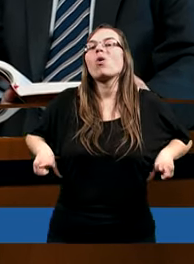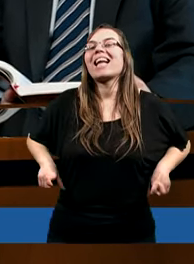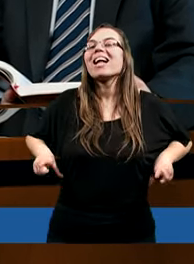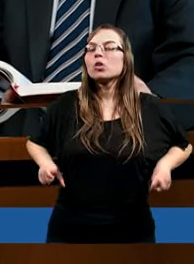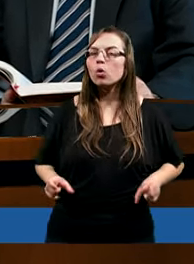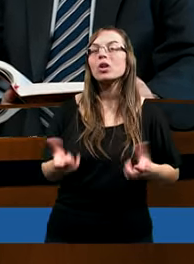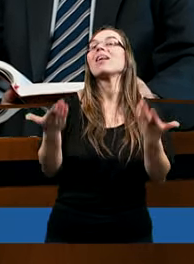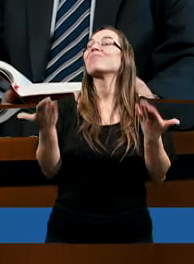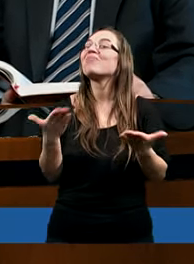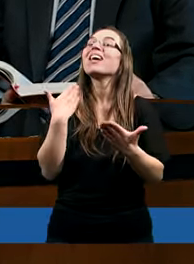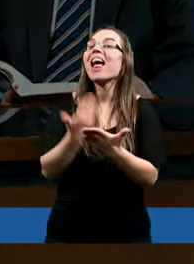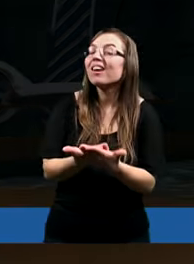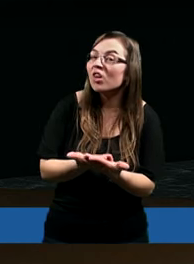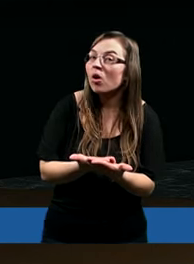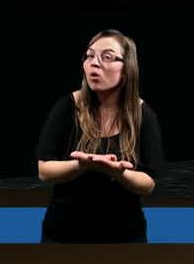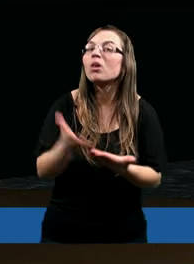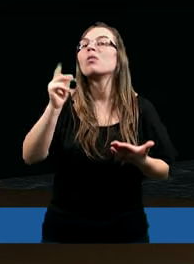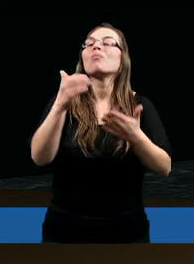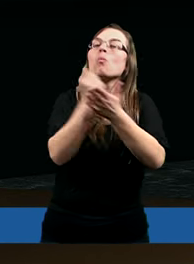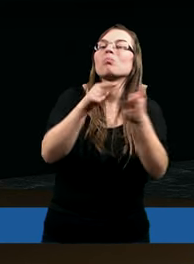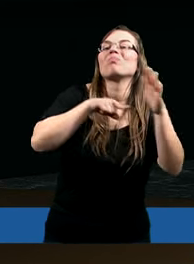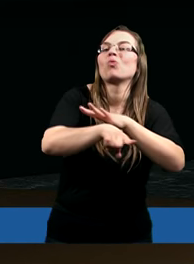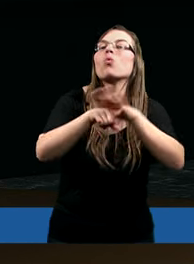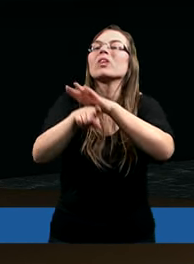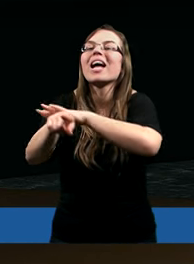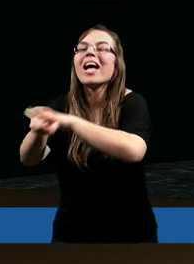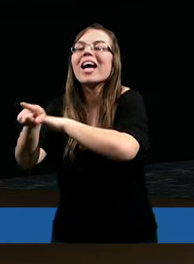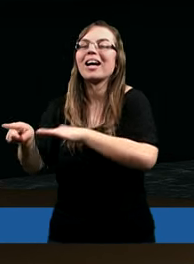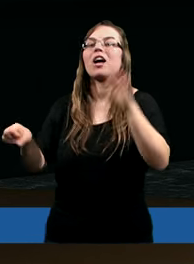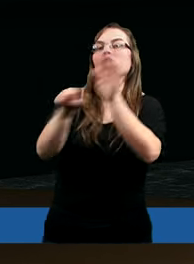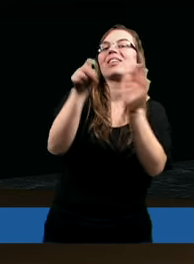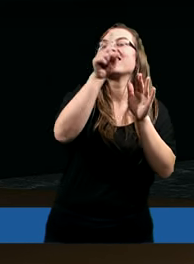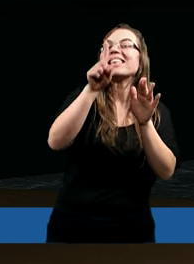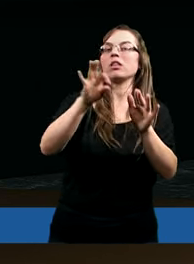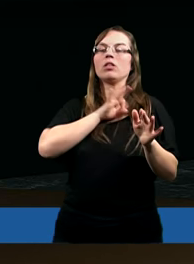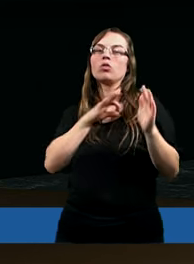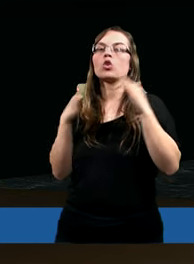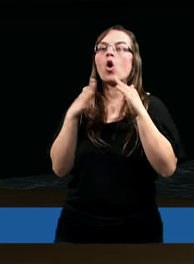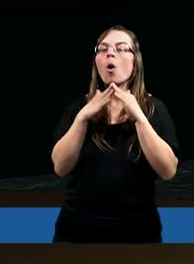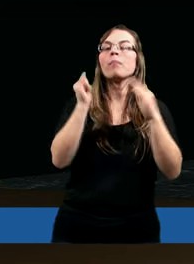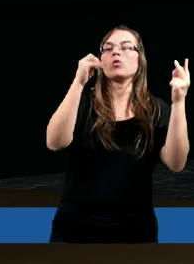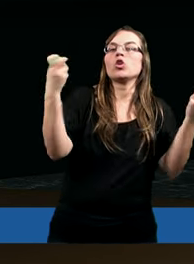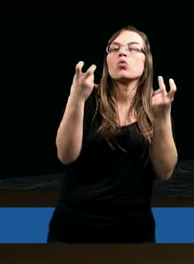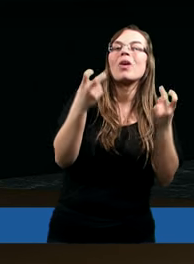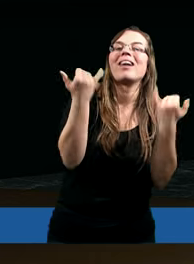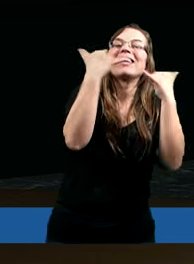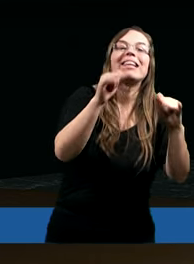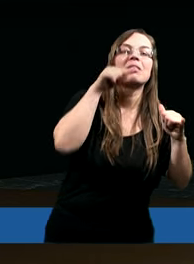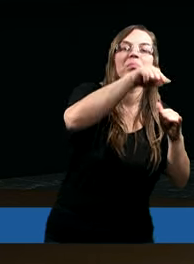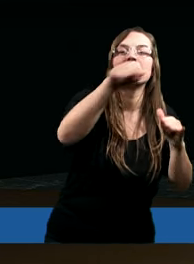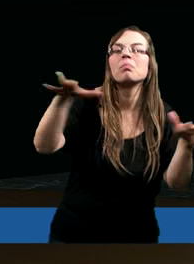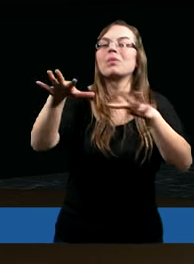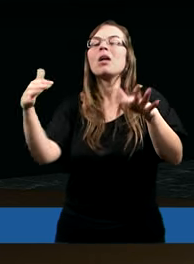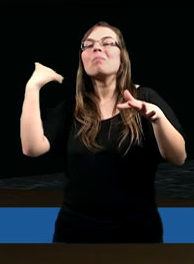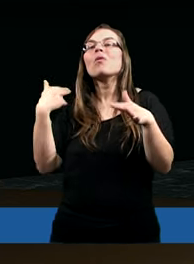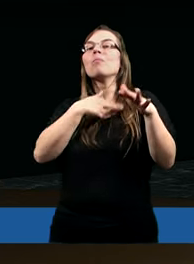dlatego, że często musieli uciekać ze swoich własnych domów, szukać nowego miejsca. Byli